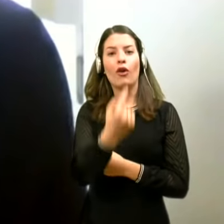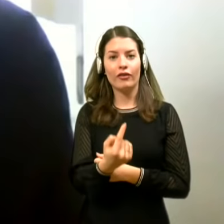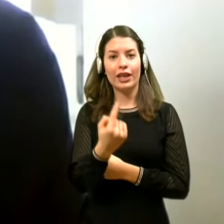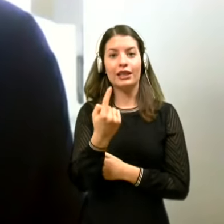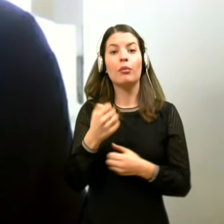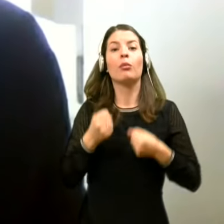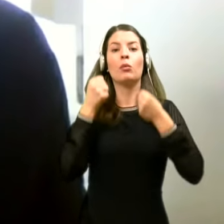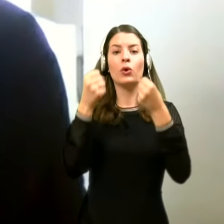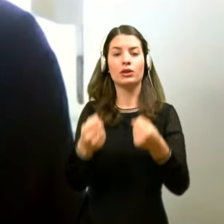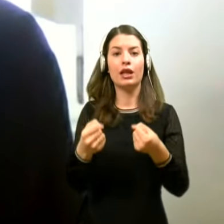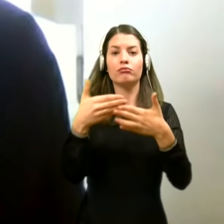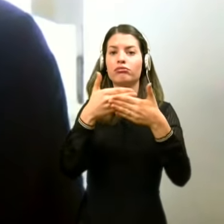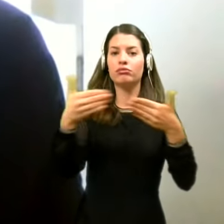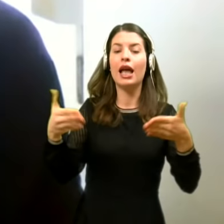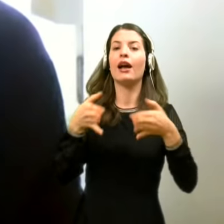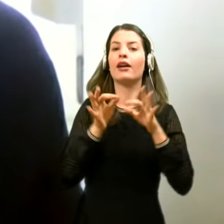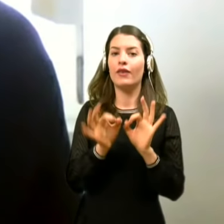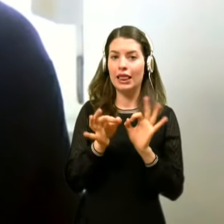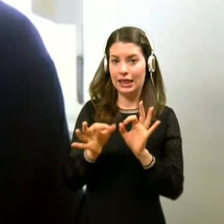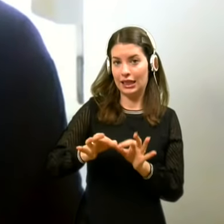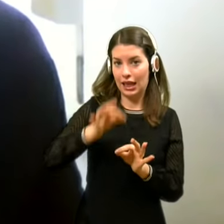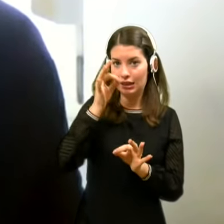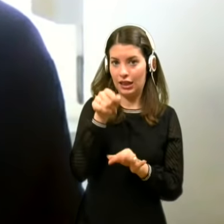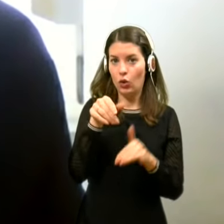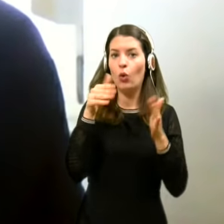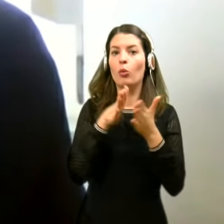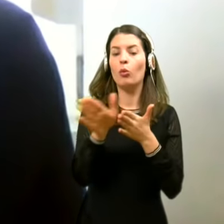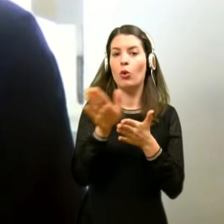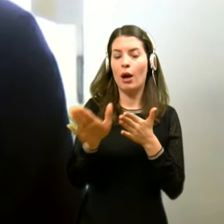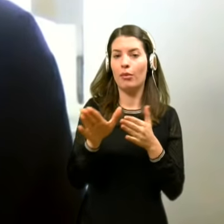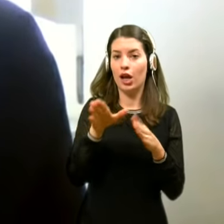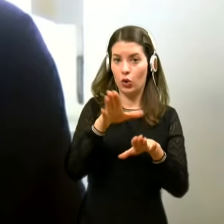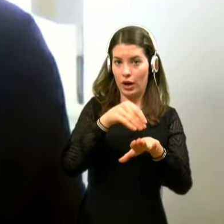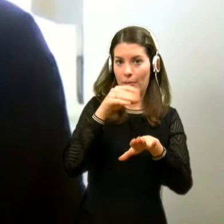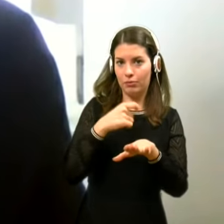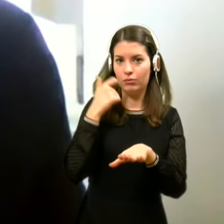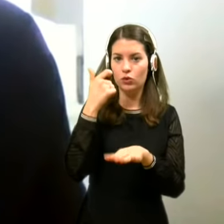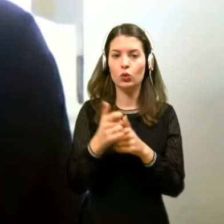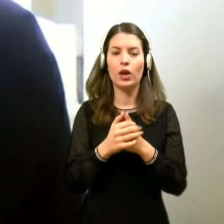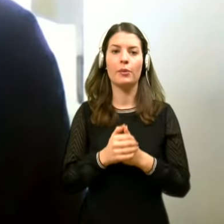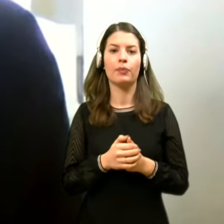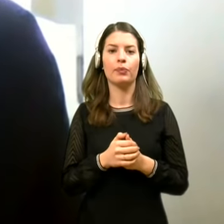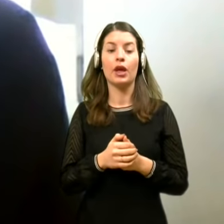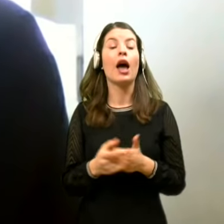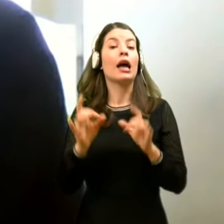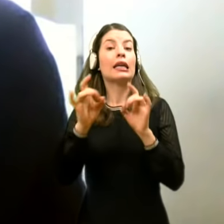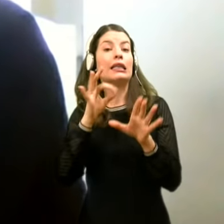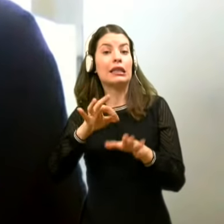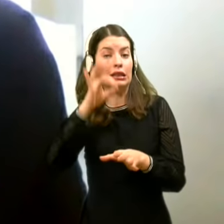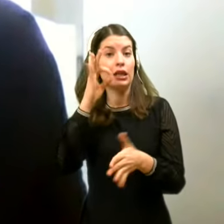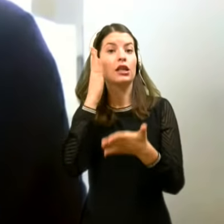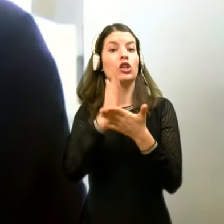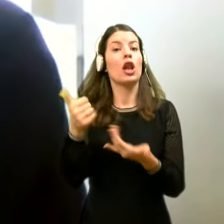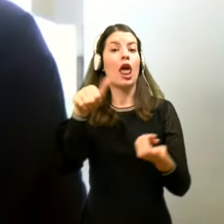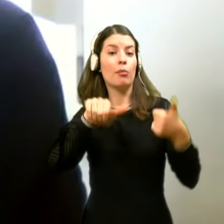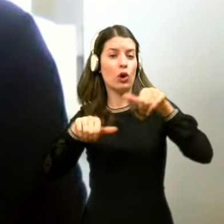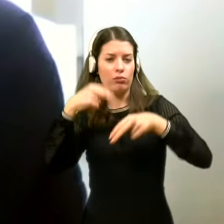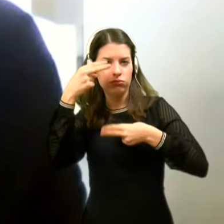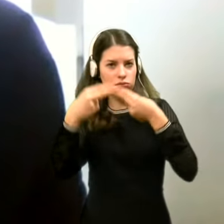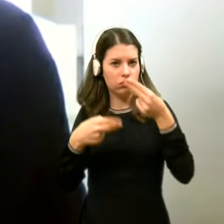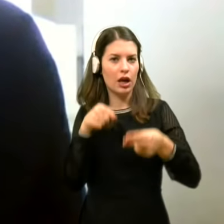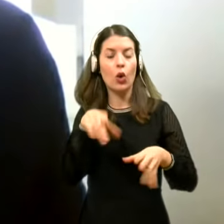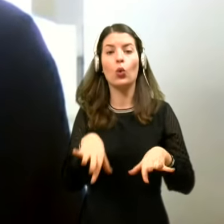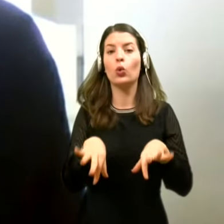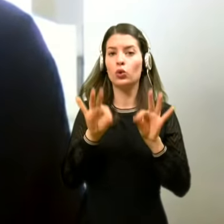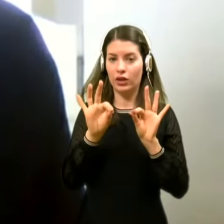postavili merila kvalitete testov, ki naj se uporabljajo na terenu hitrih testov. Že laboratorijska validacija je pokazala,